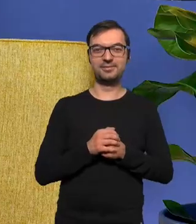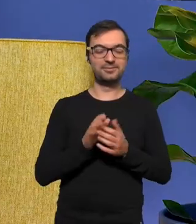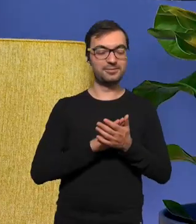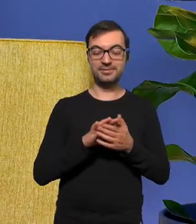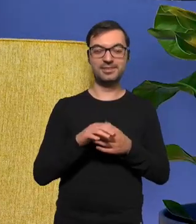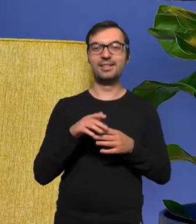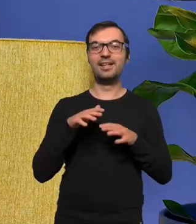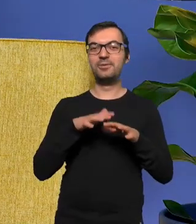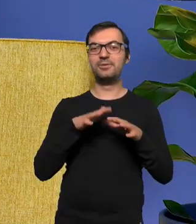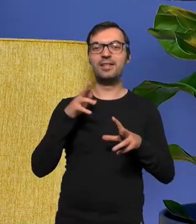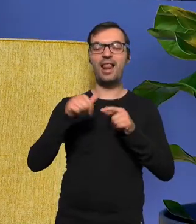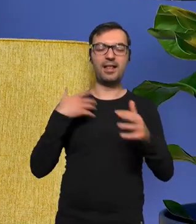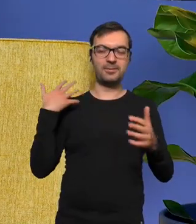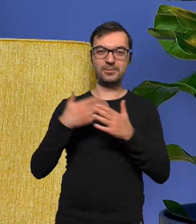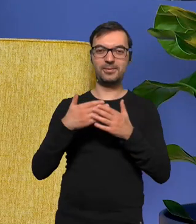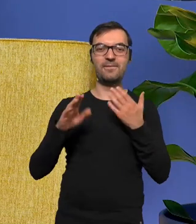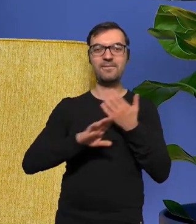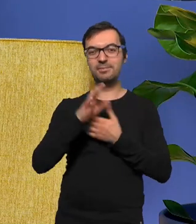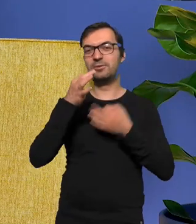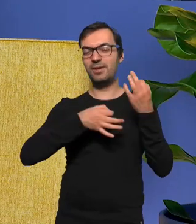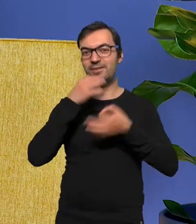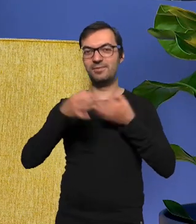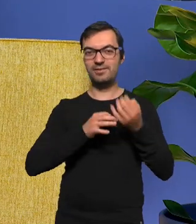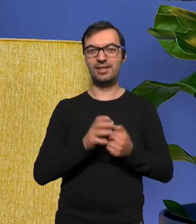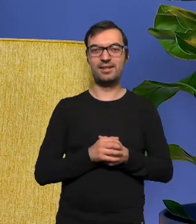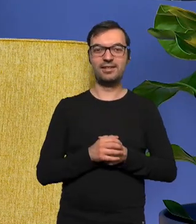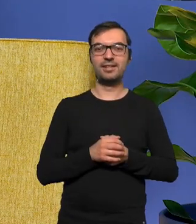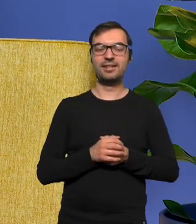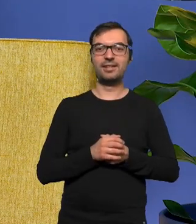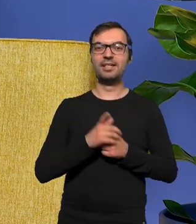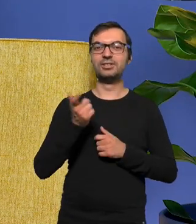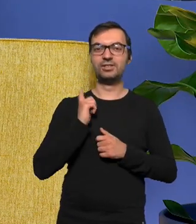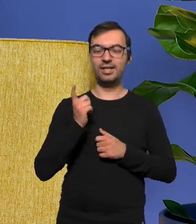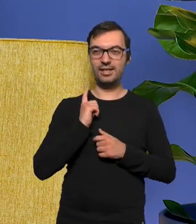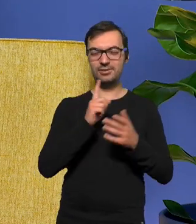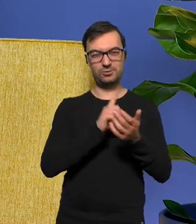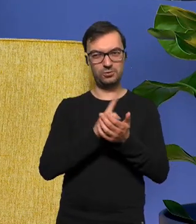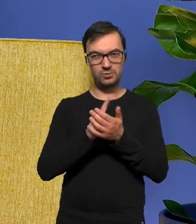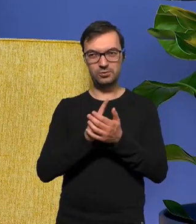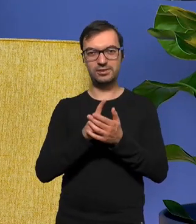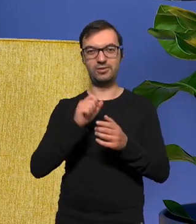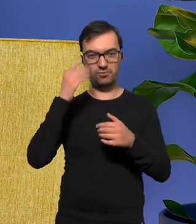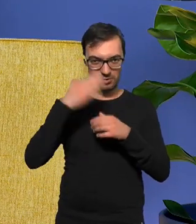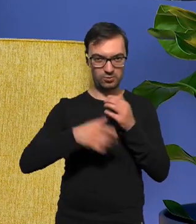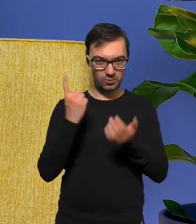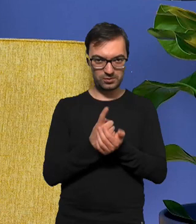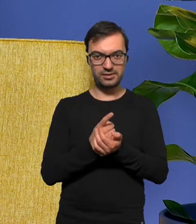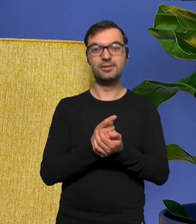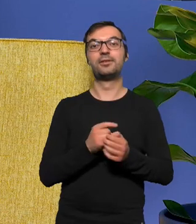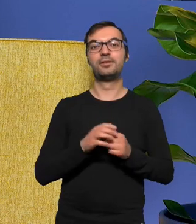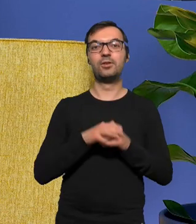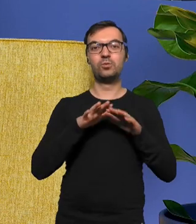lat grania czy czekał Pan na taki sukces i rozpoznawalność i czy wierzył Pan że kiedyś nadejdzie